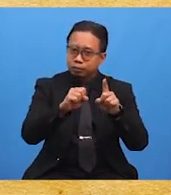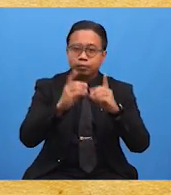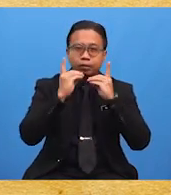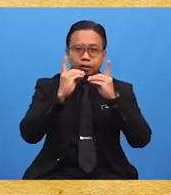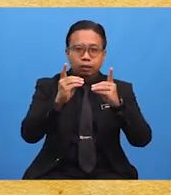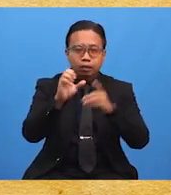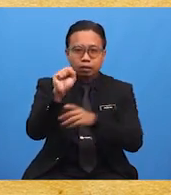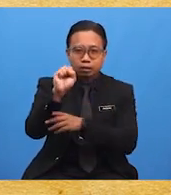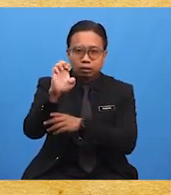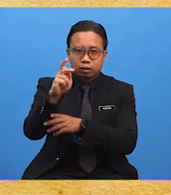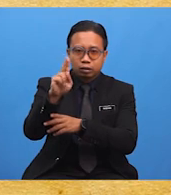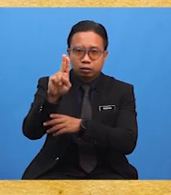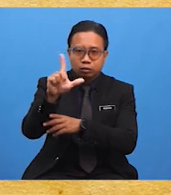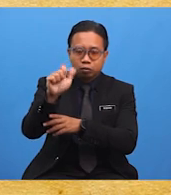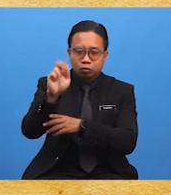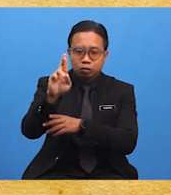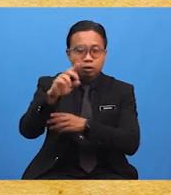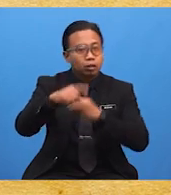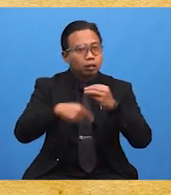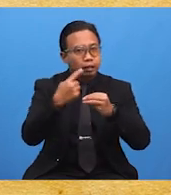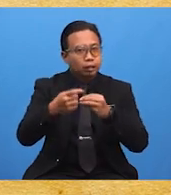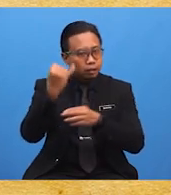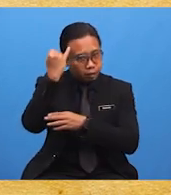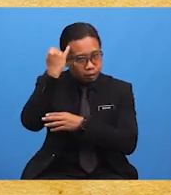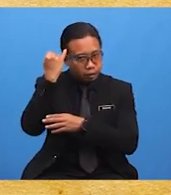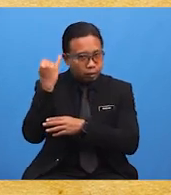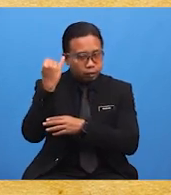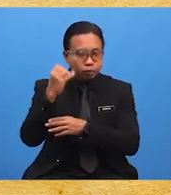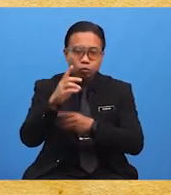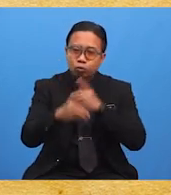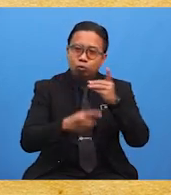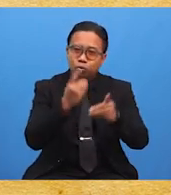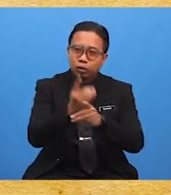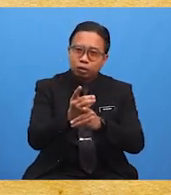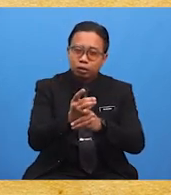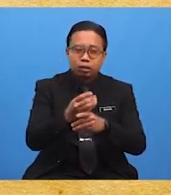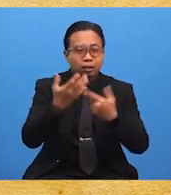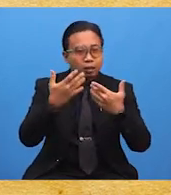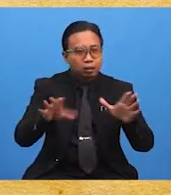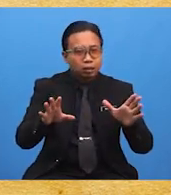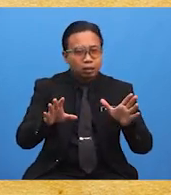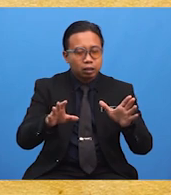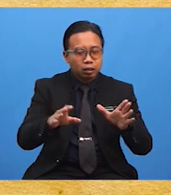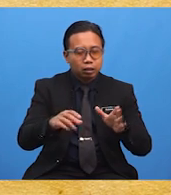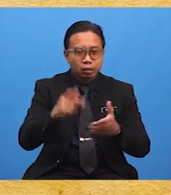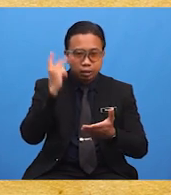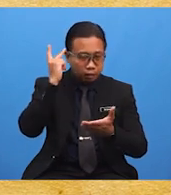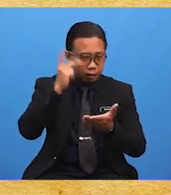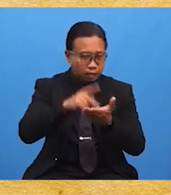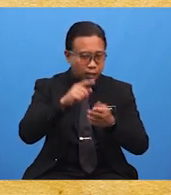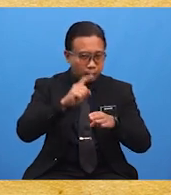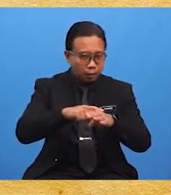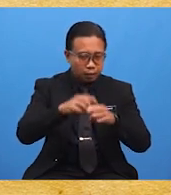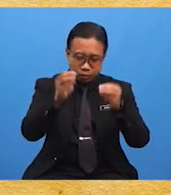pendidikan yang berkaitan dengan ilmu keduniaan telah diperkenalkan kepada